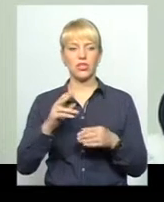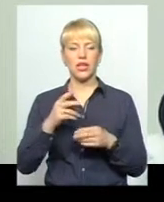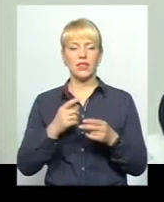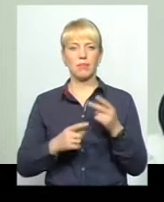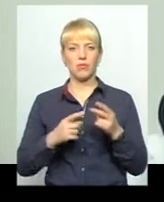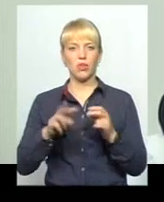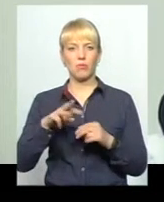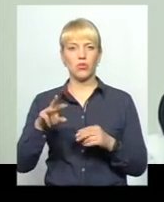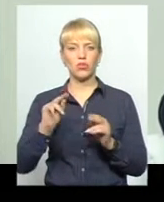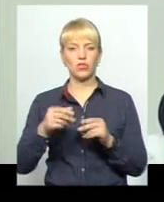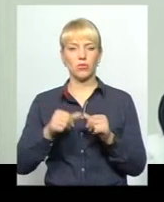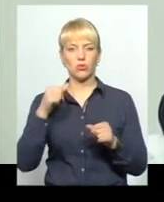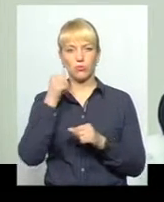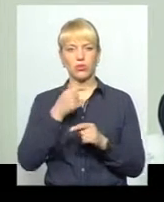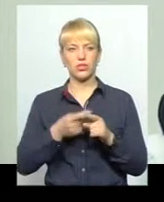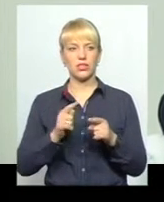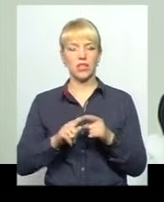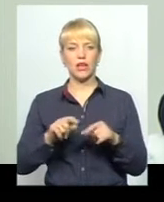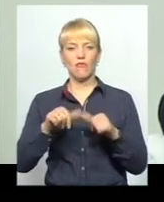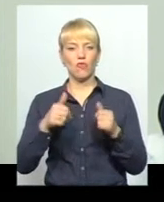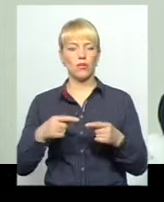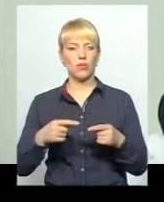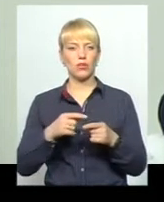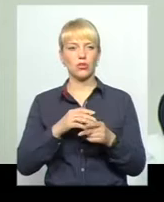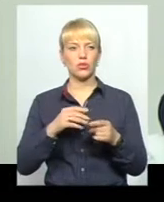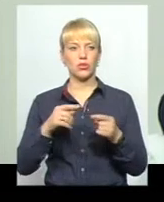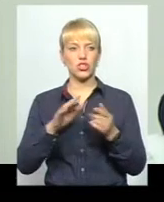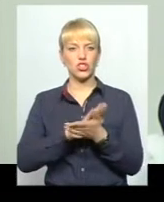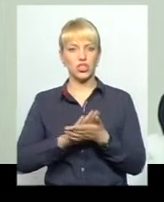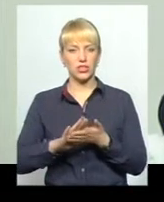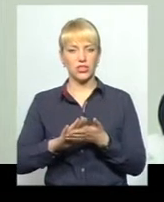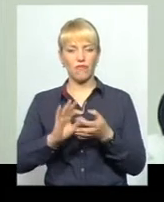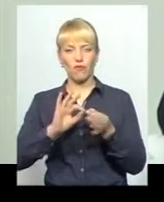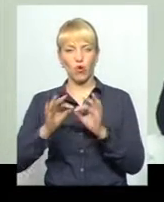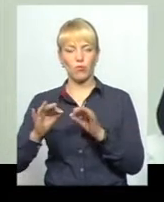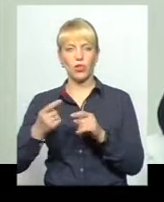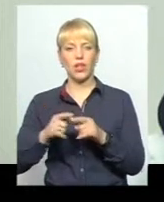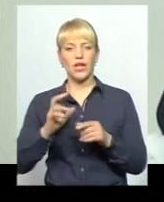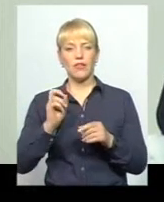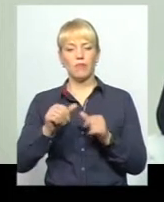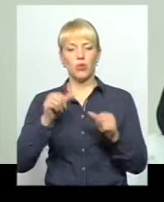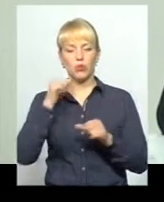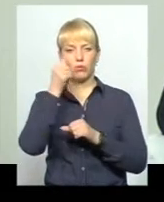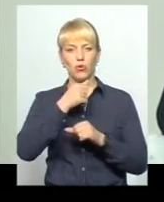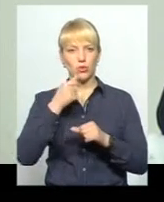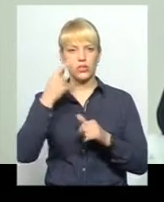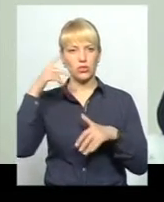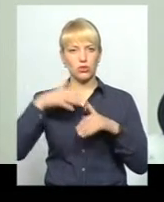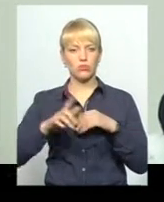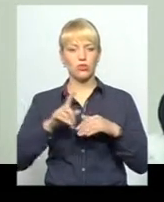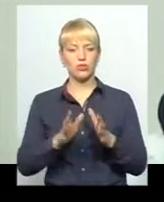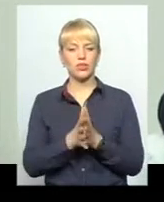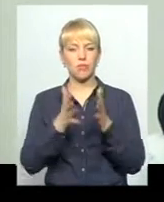Це були формули автоматичні абсолютно. Що стосується, як і було минулого року, зрозуміло, що більша кількість грамат збільшується, і тому